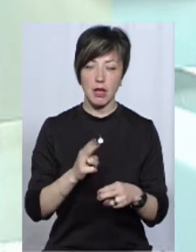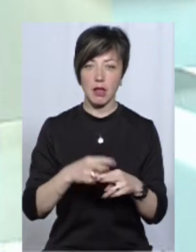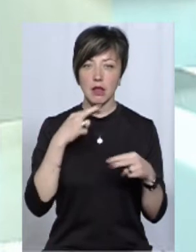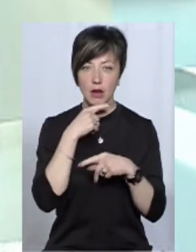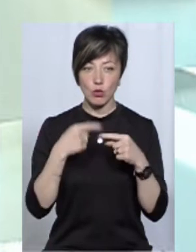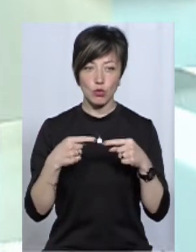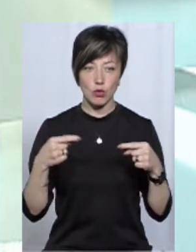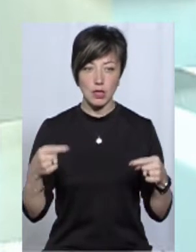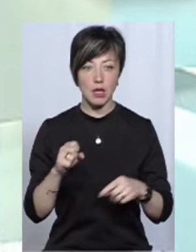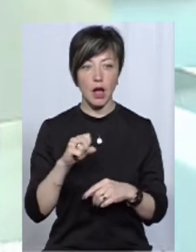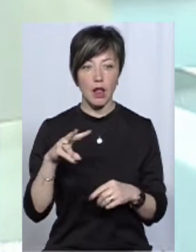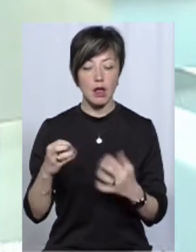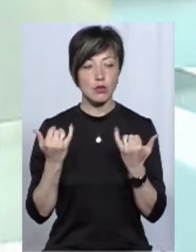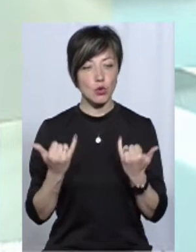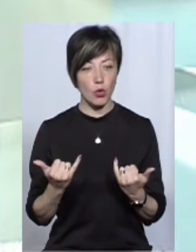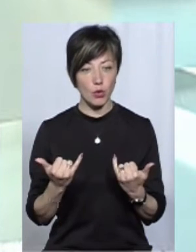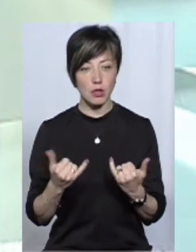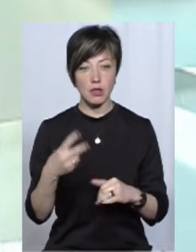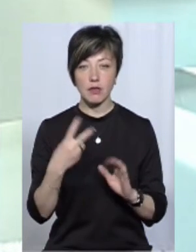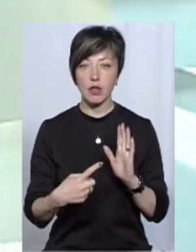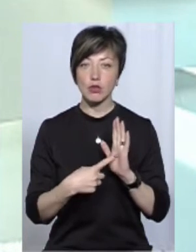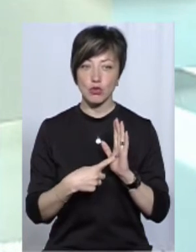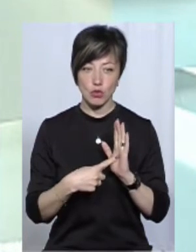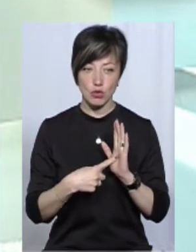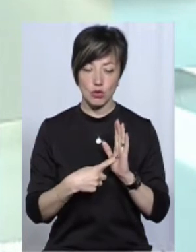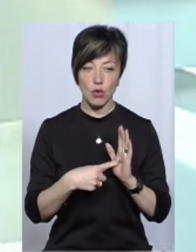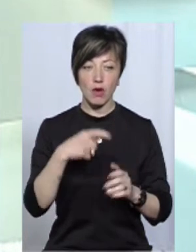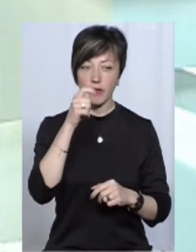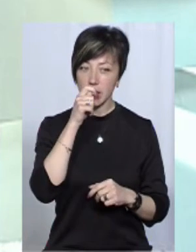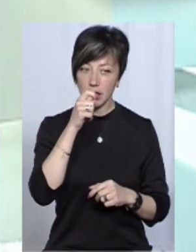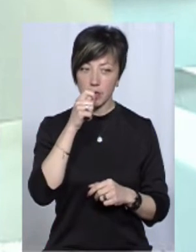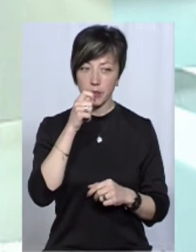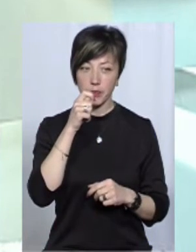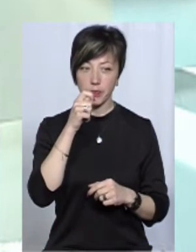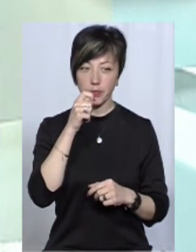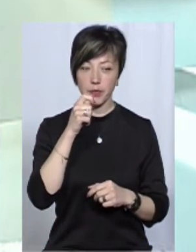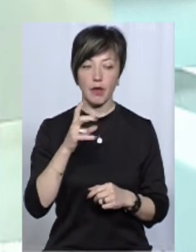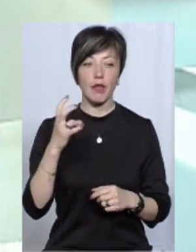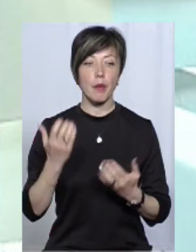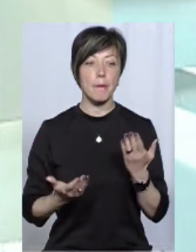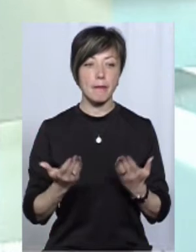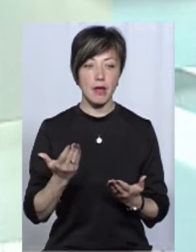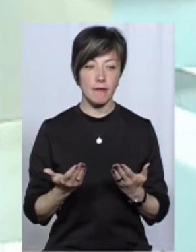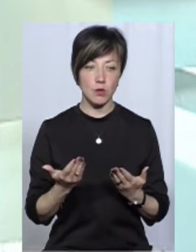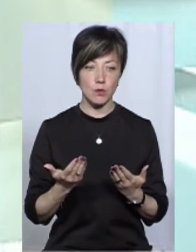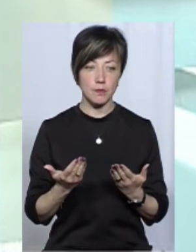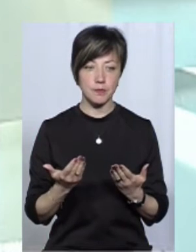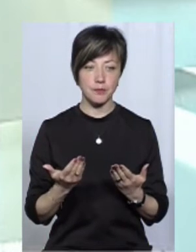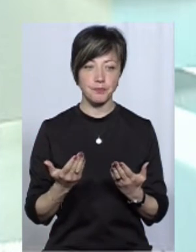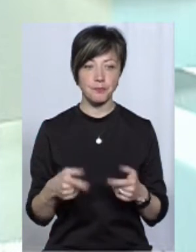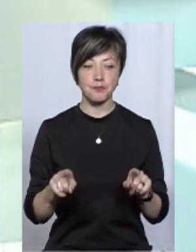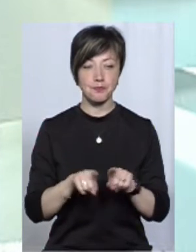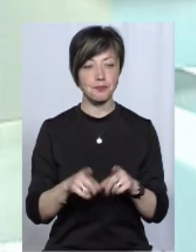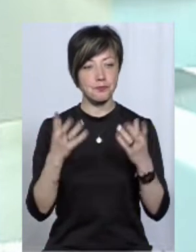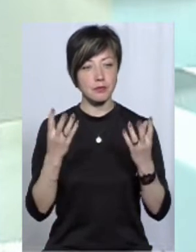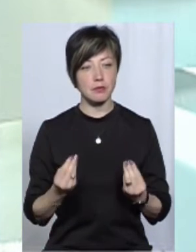радіонукліди. Але сьогодні, 26 квітня, напевно, це